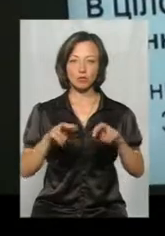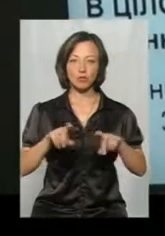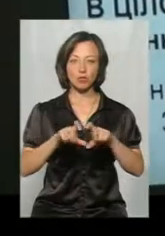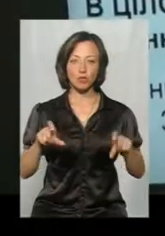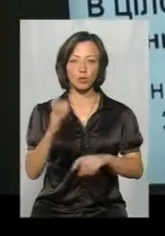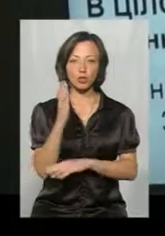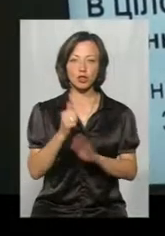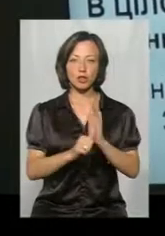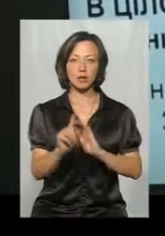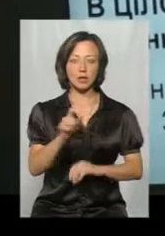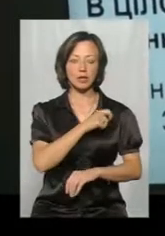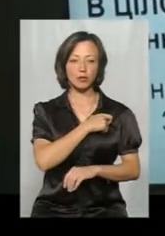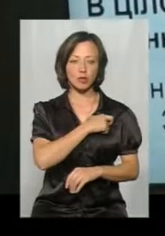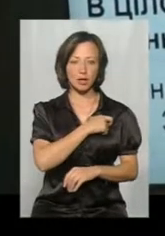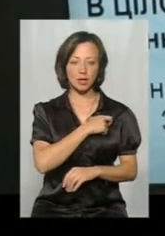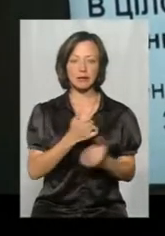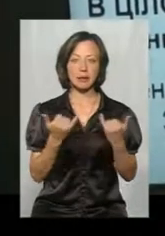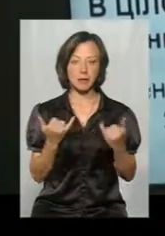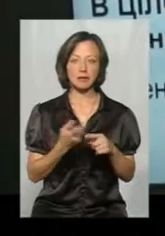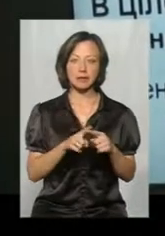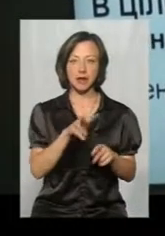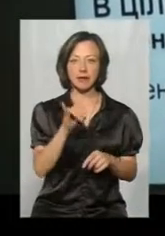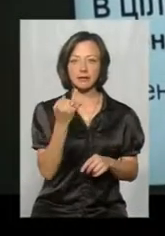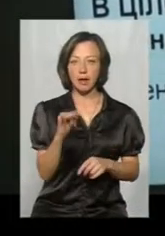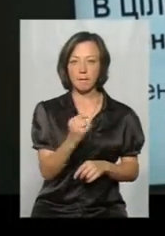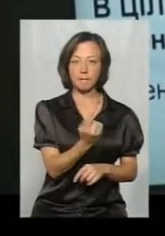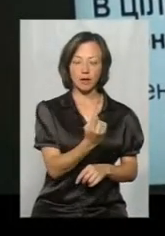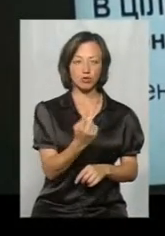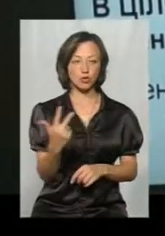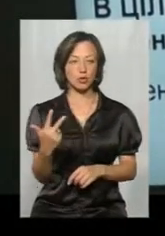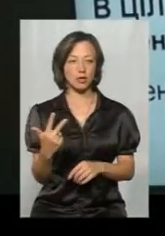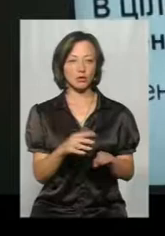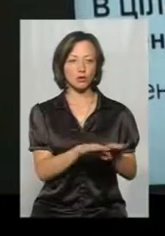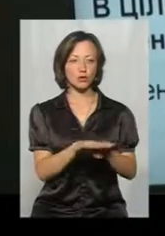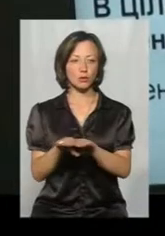проголосував 61 депутат. Відтепер це ліцей першого-третього ступенів.